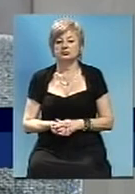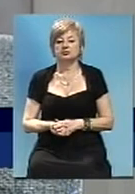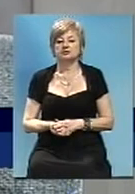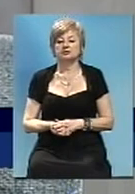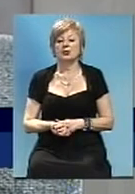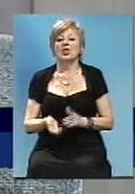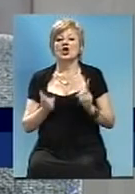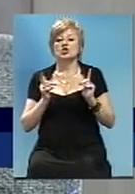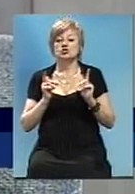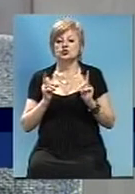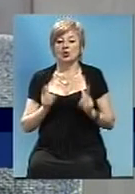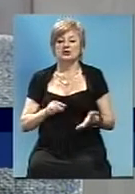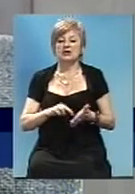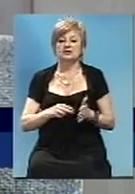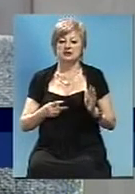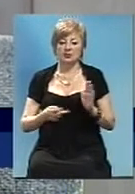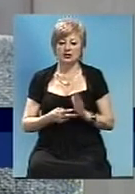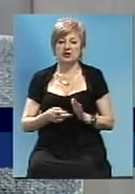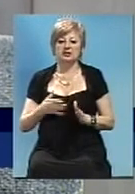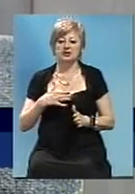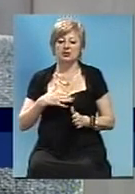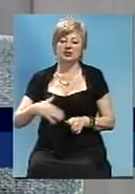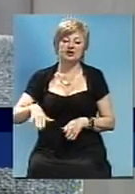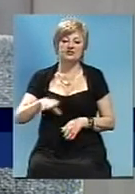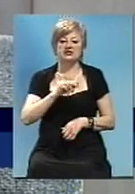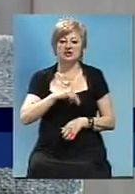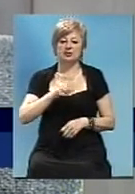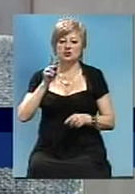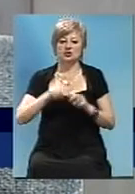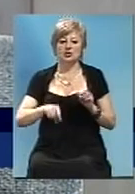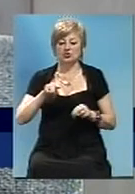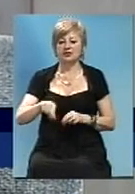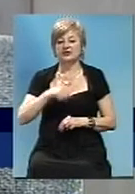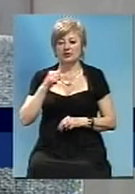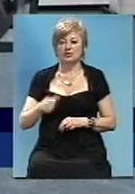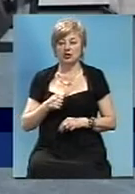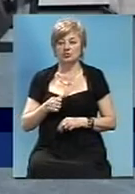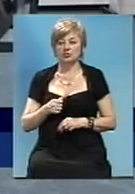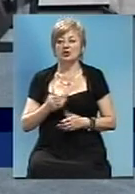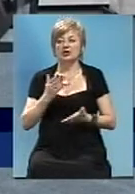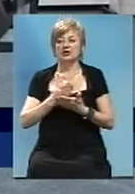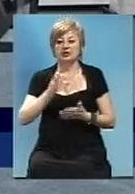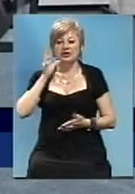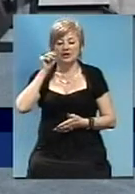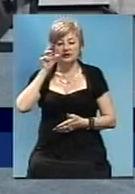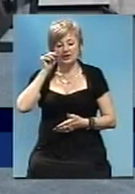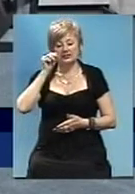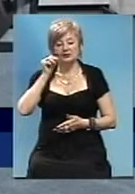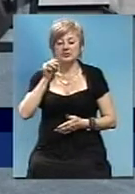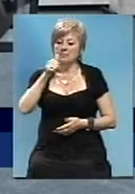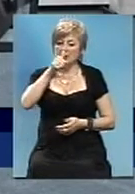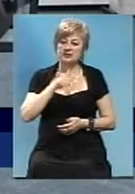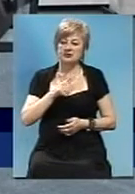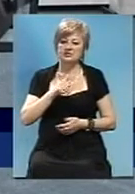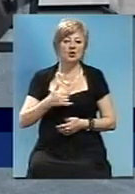Згодом планам ми ці роботи закінчимо в цьому году. Є дата місяць? У нас